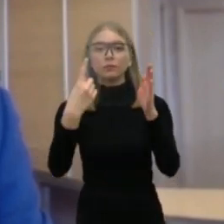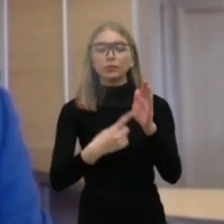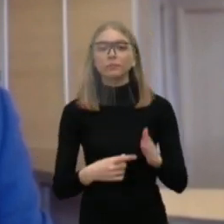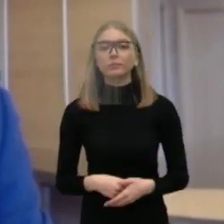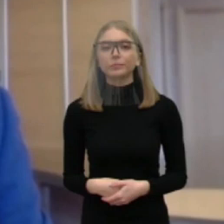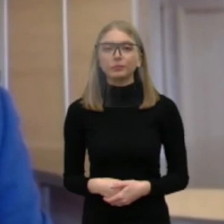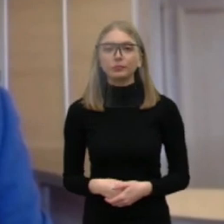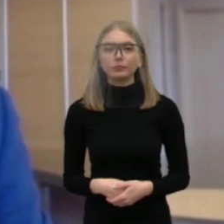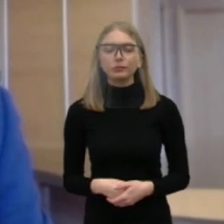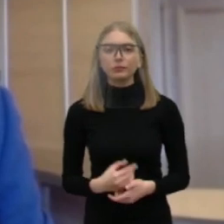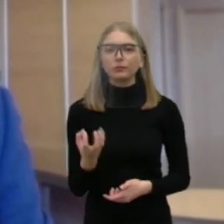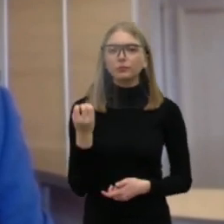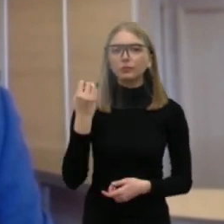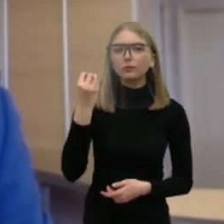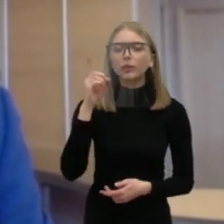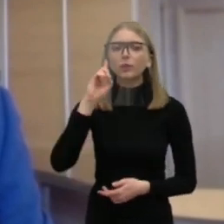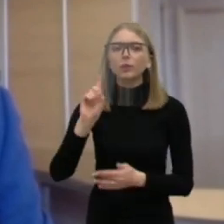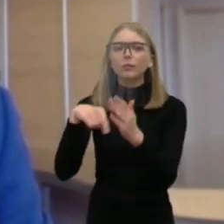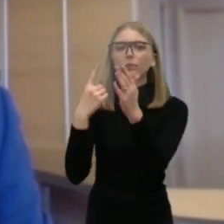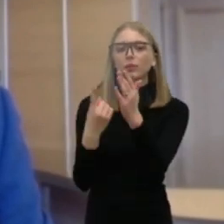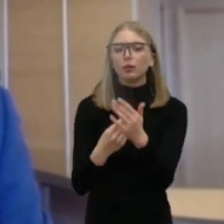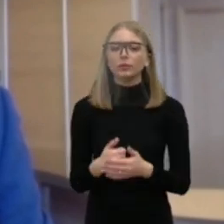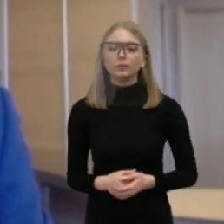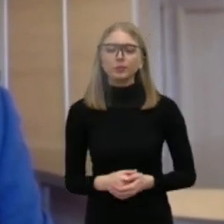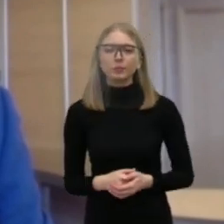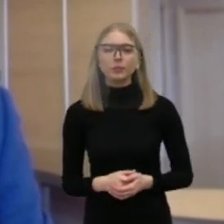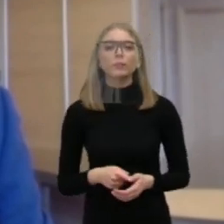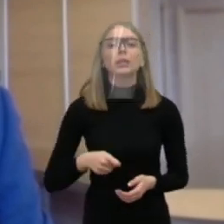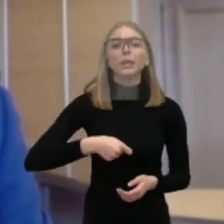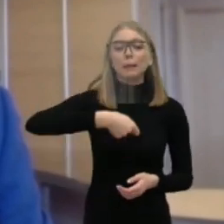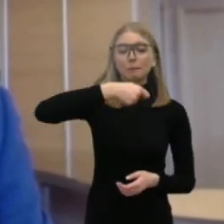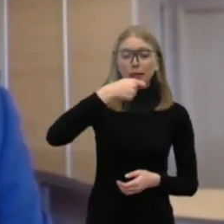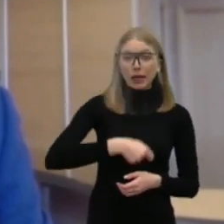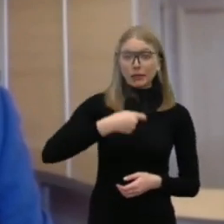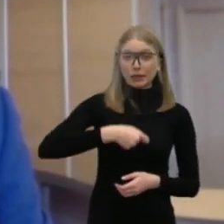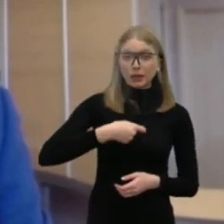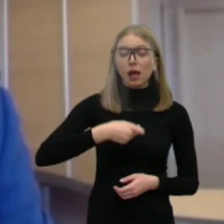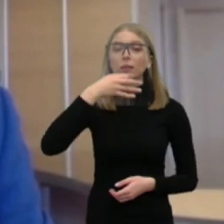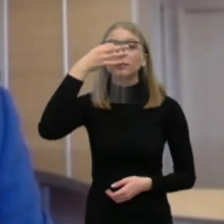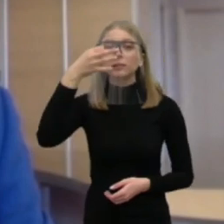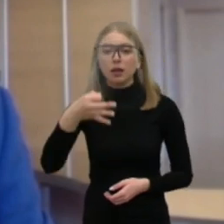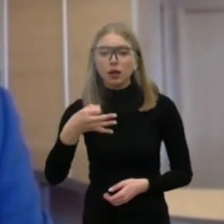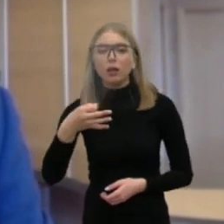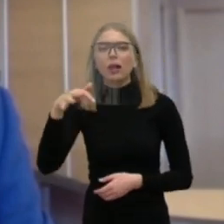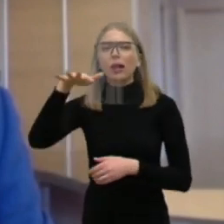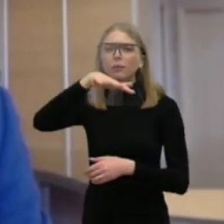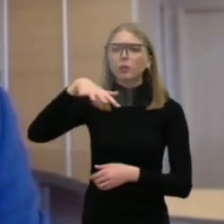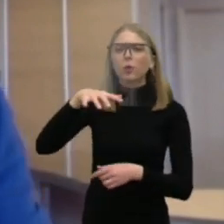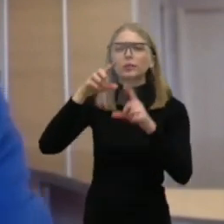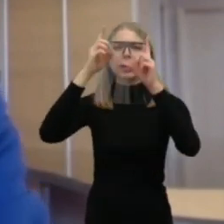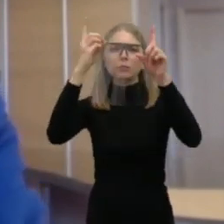Tai dar vienas klausimas. Ministrė prezidentūra sako, nematanti proveržio aplinkos apsaugos